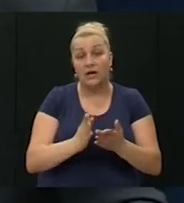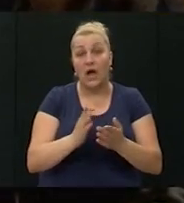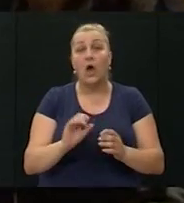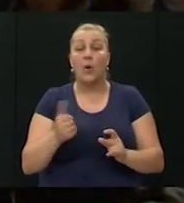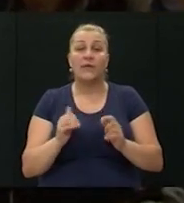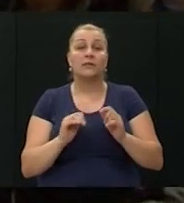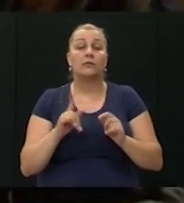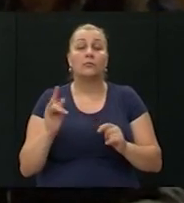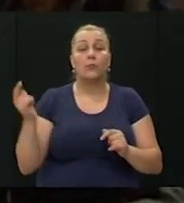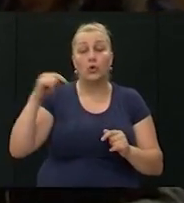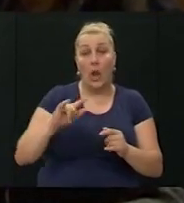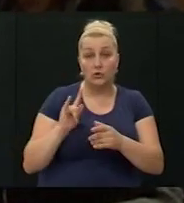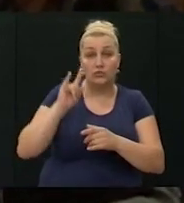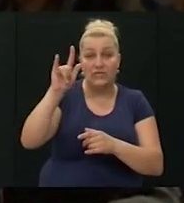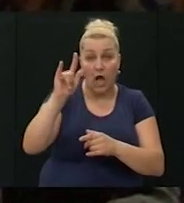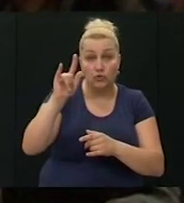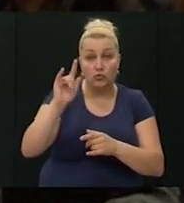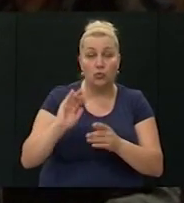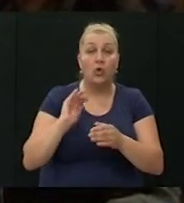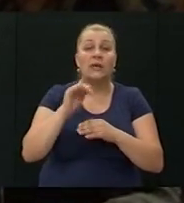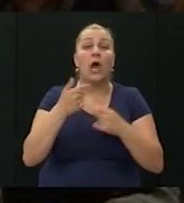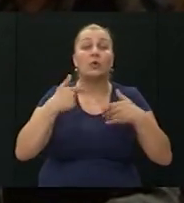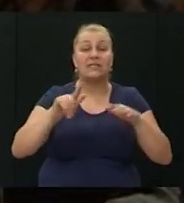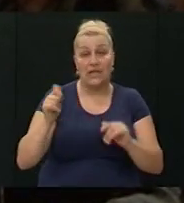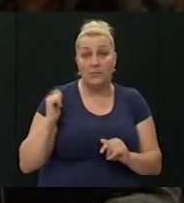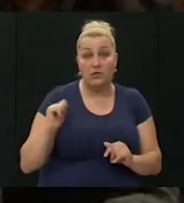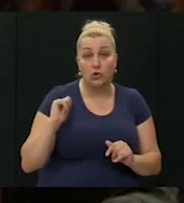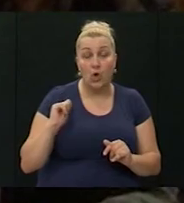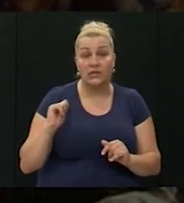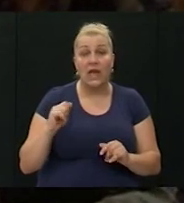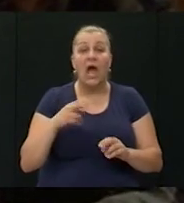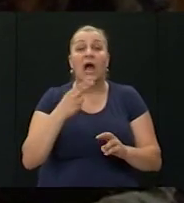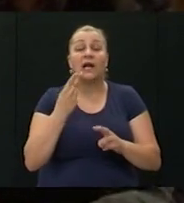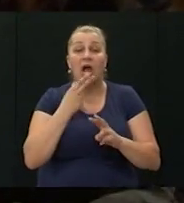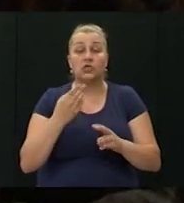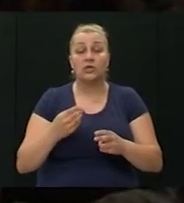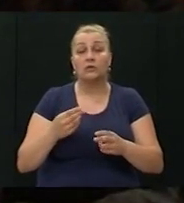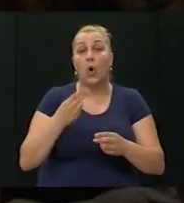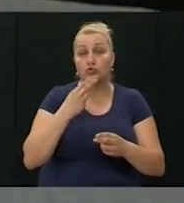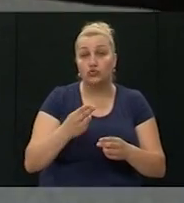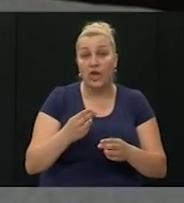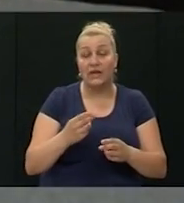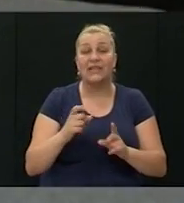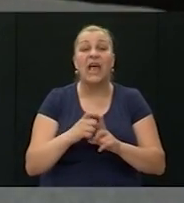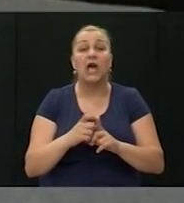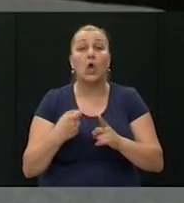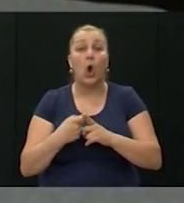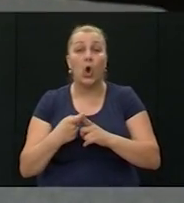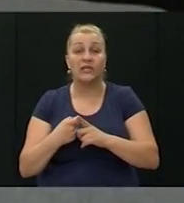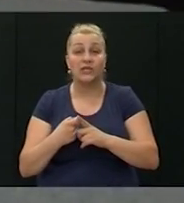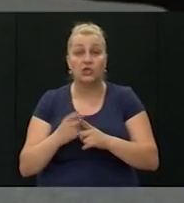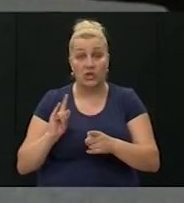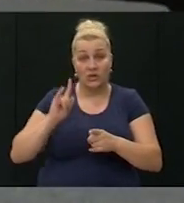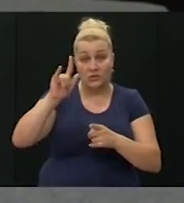i podolasku u zračnu luku nakon gotovo 17 godina i kaški osuđenik Dario Kordić opet su se